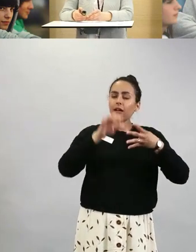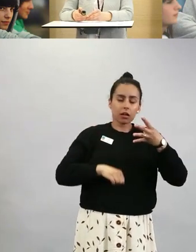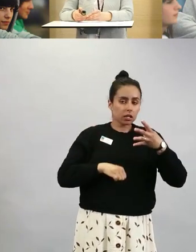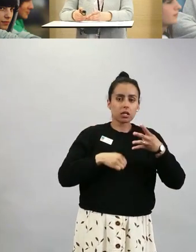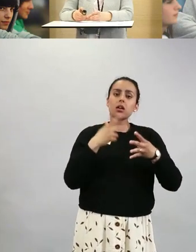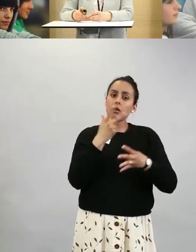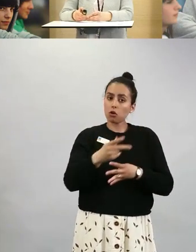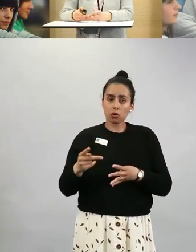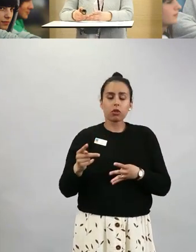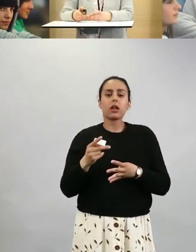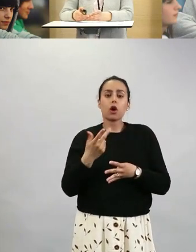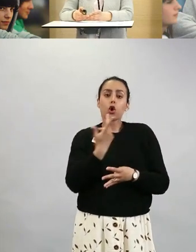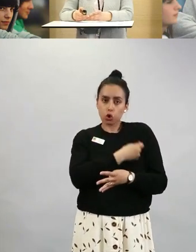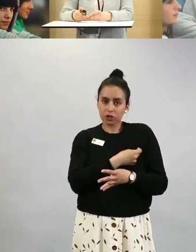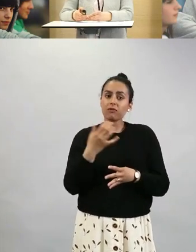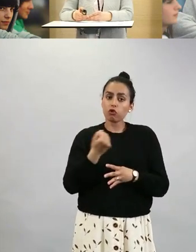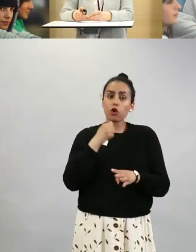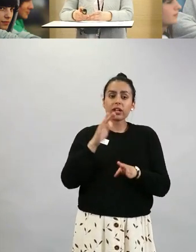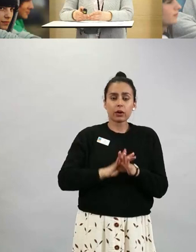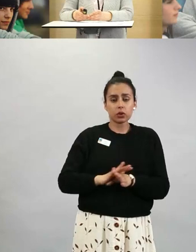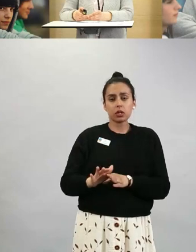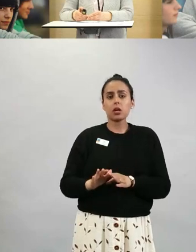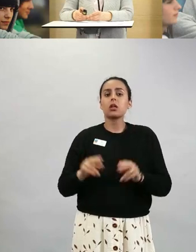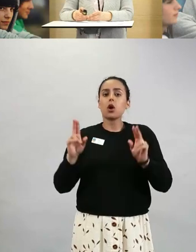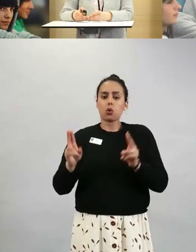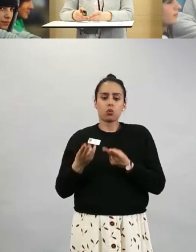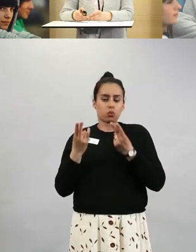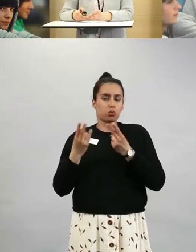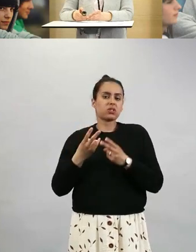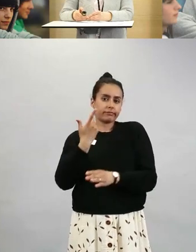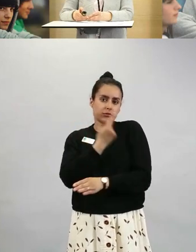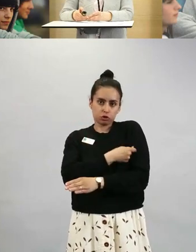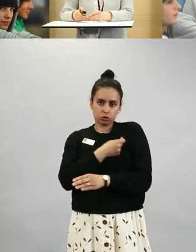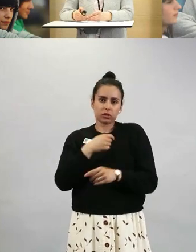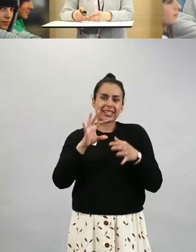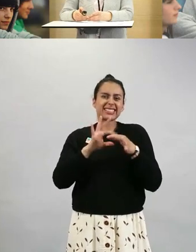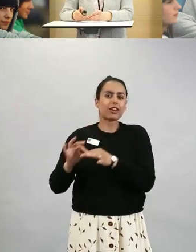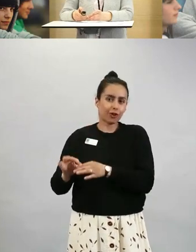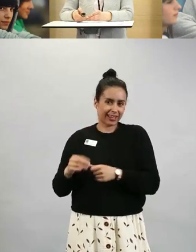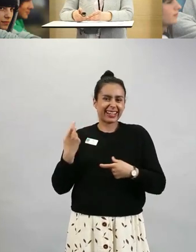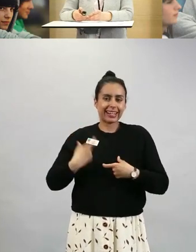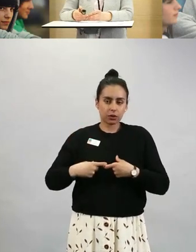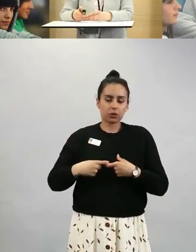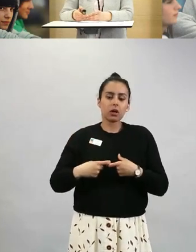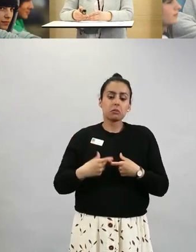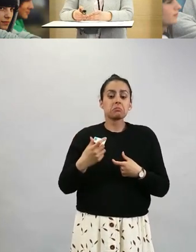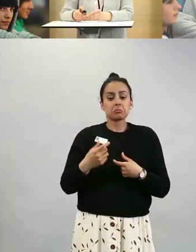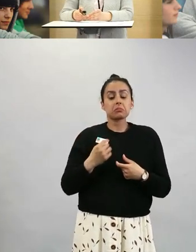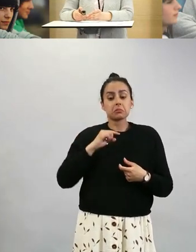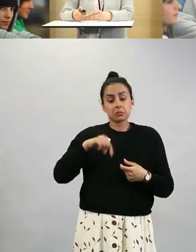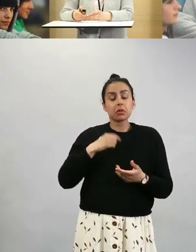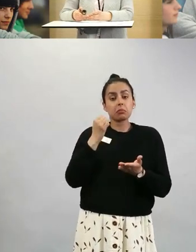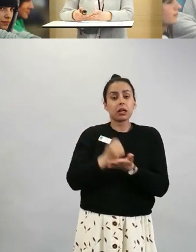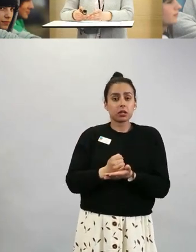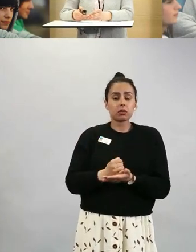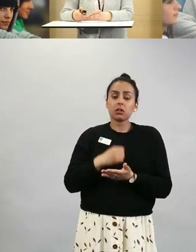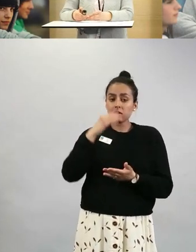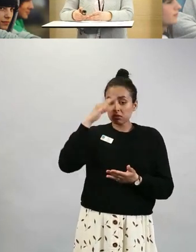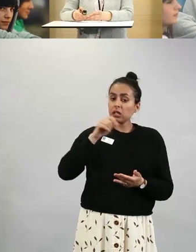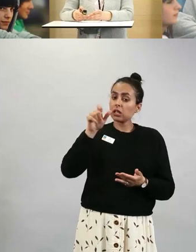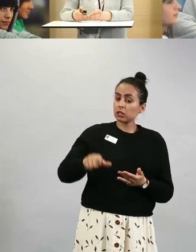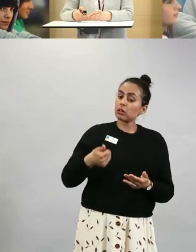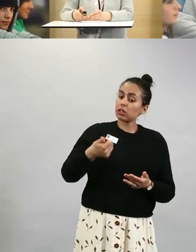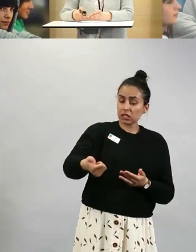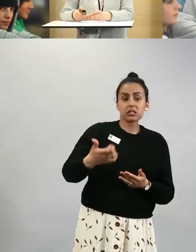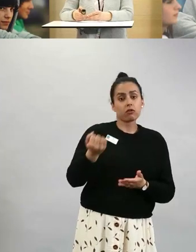rokotussarjojen suhteen on nyt sitten päätetty, että henkilö saa itse päättää, minkälaisen rokotteen